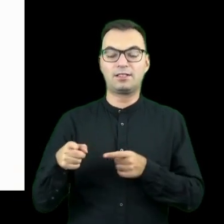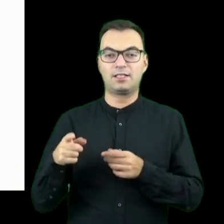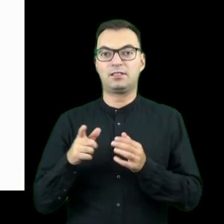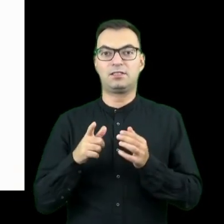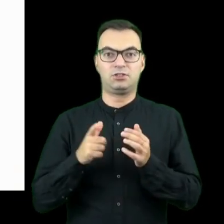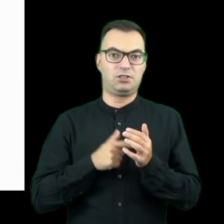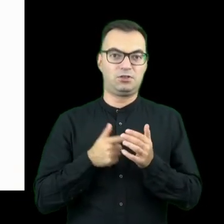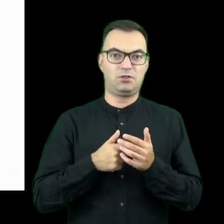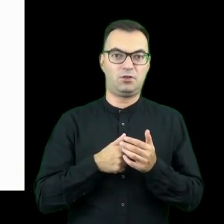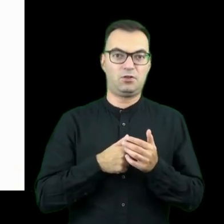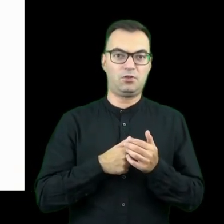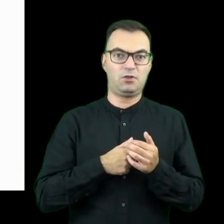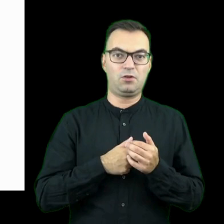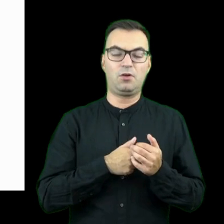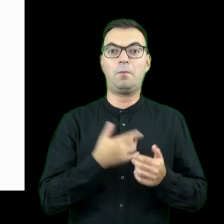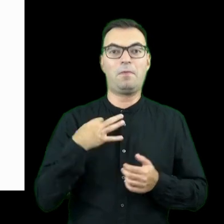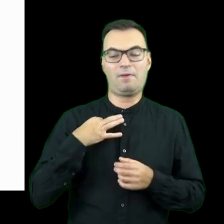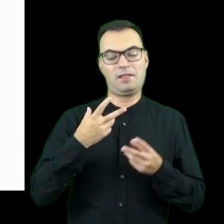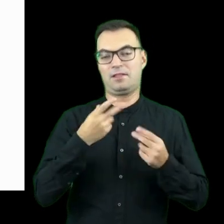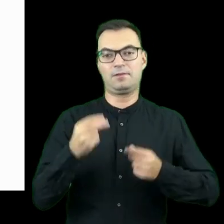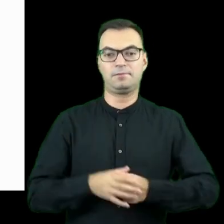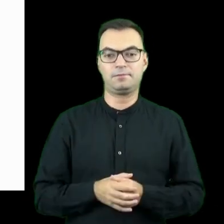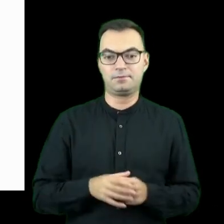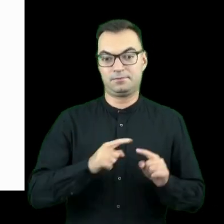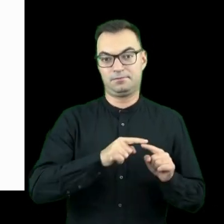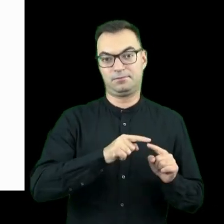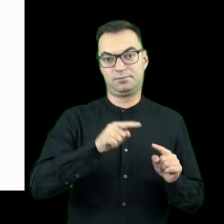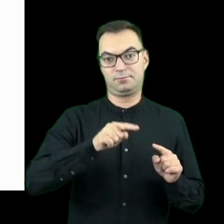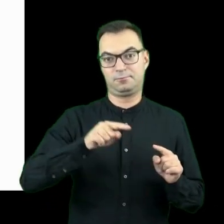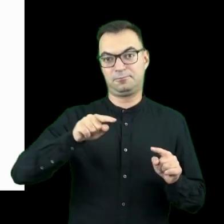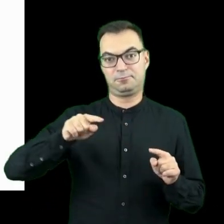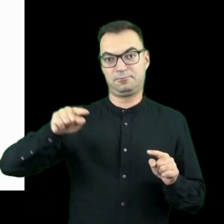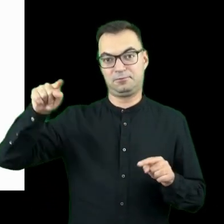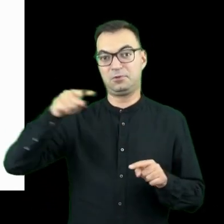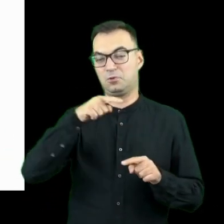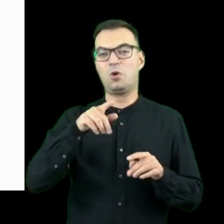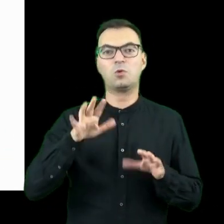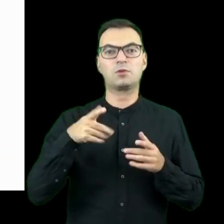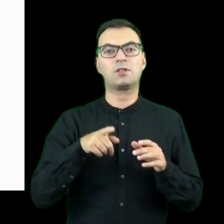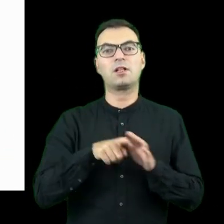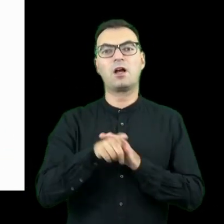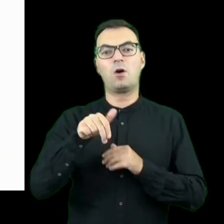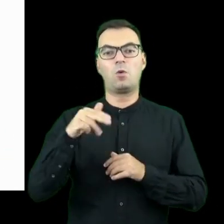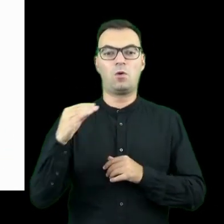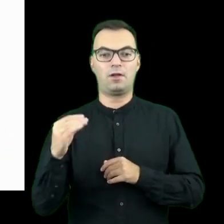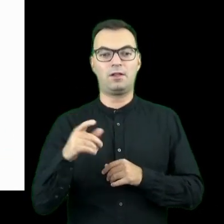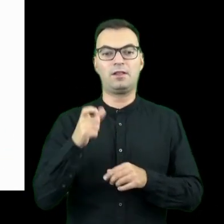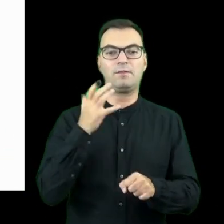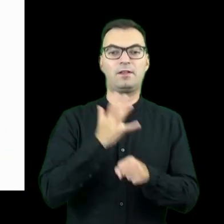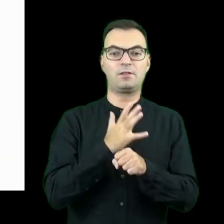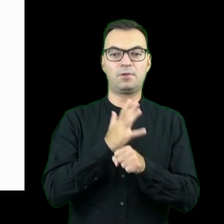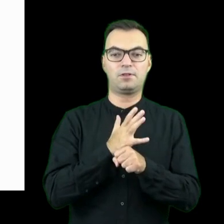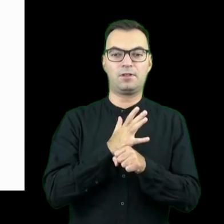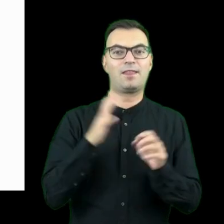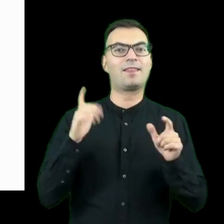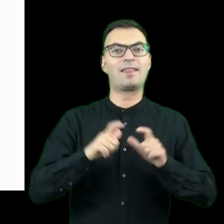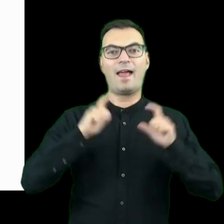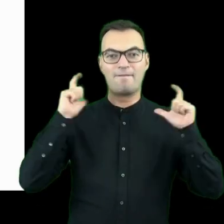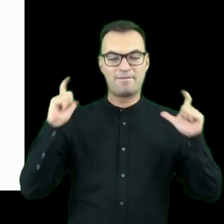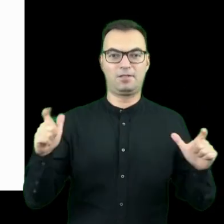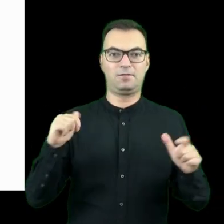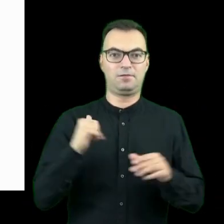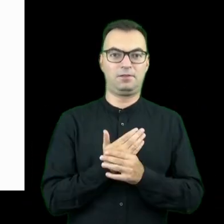niekomercyjnej. No tutaj ten wzrost, widzicie, to jest wzrost dla Unii Europejskiej, dla 250 największych firm